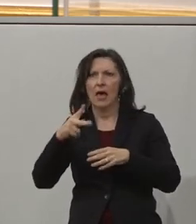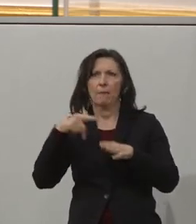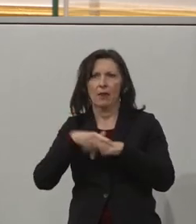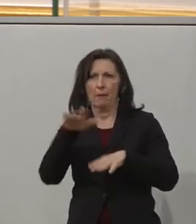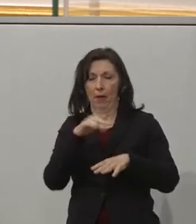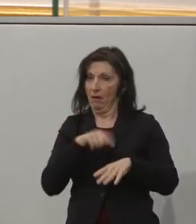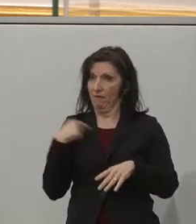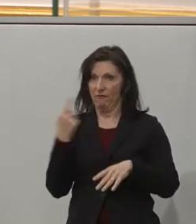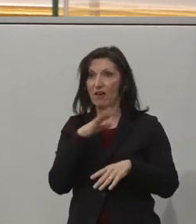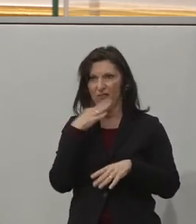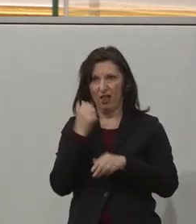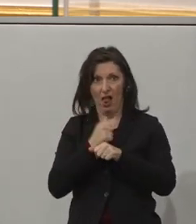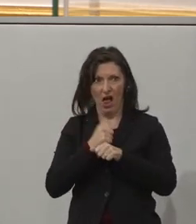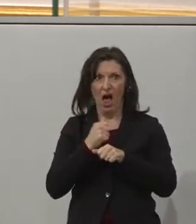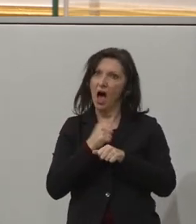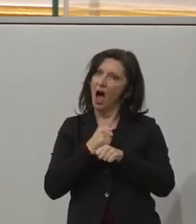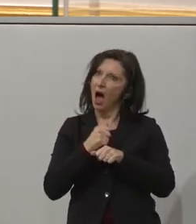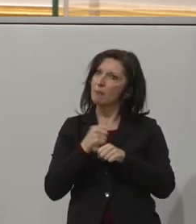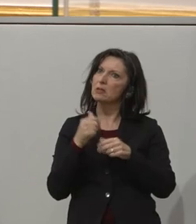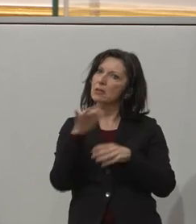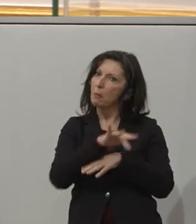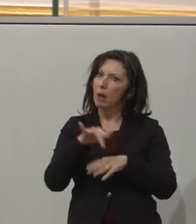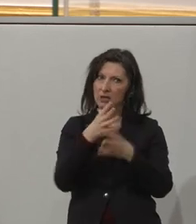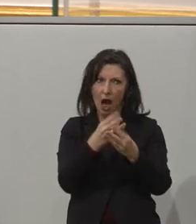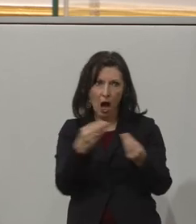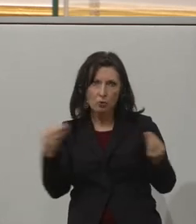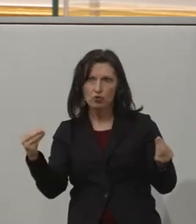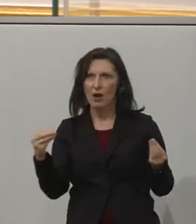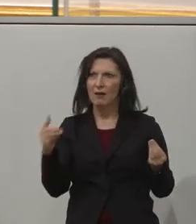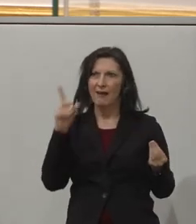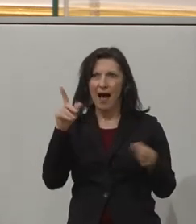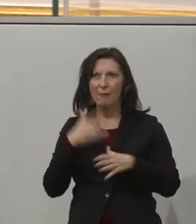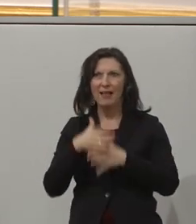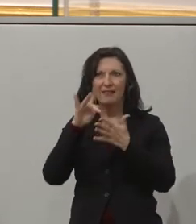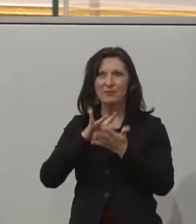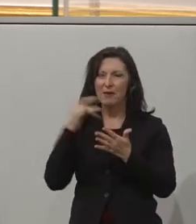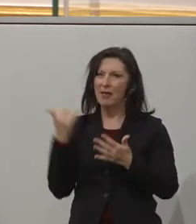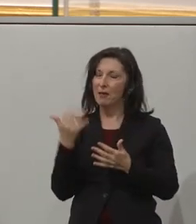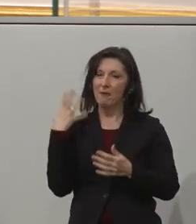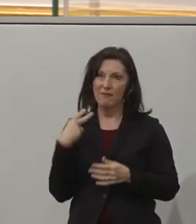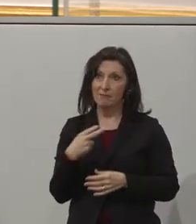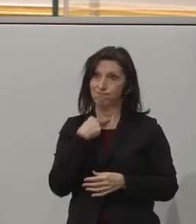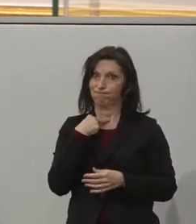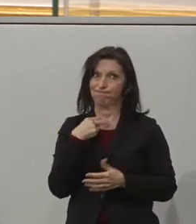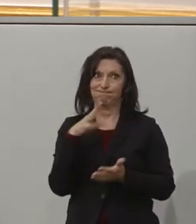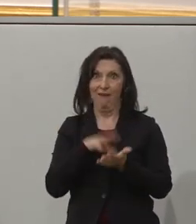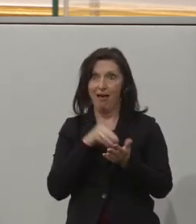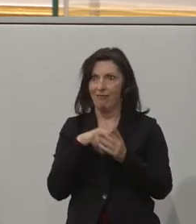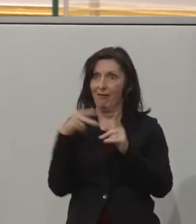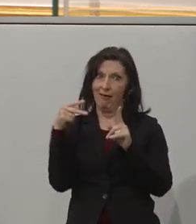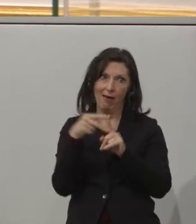Und kommen natürlich immer wieder mit unseren Hilfsmitteln an Grenzen, dass halt einfach Anwendungen, Apps,